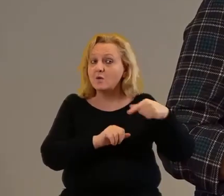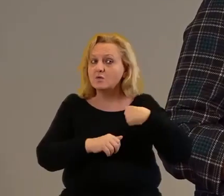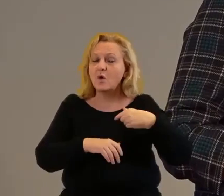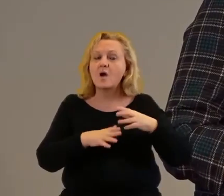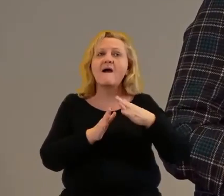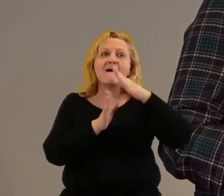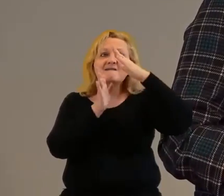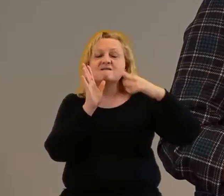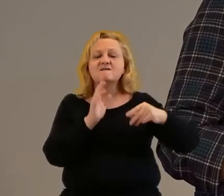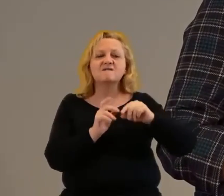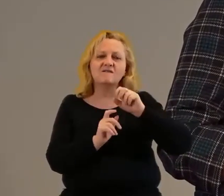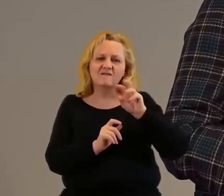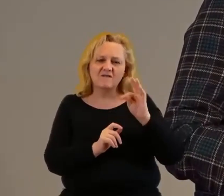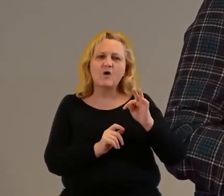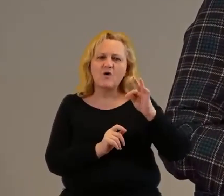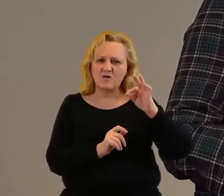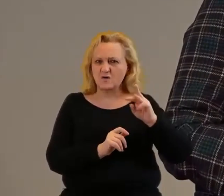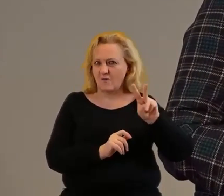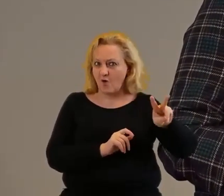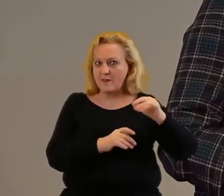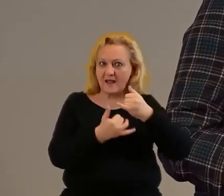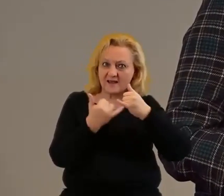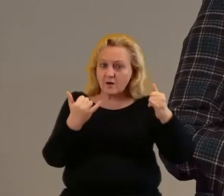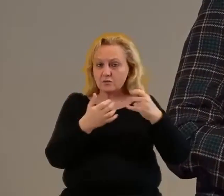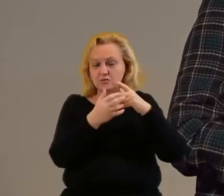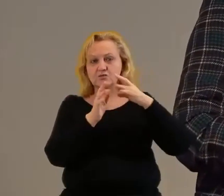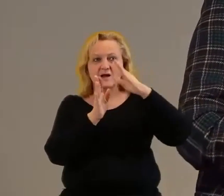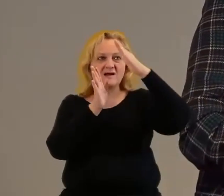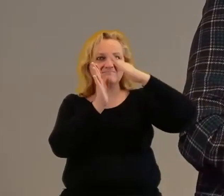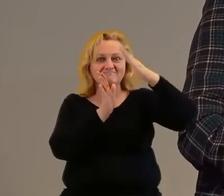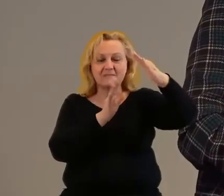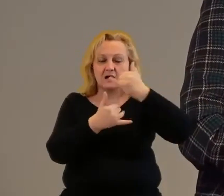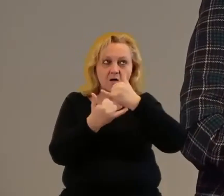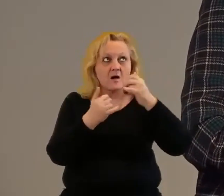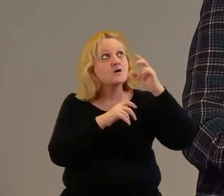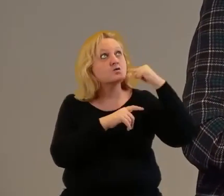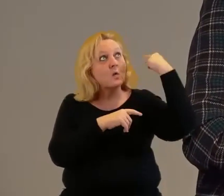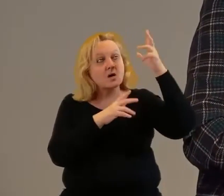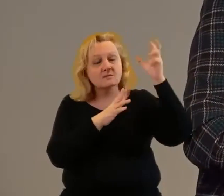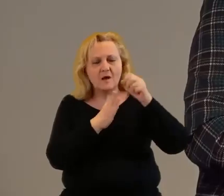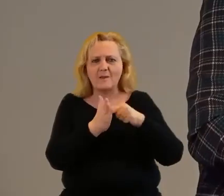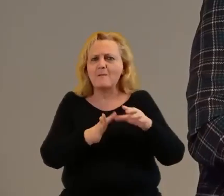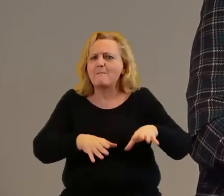solary, fotowoltaika. absolutnie to były nowinki, które dopiero wchodziły.